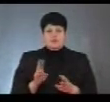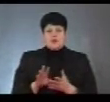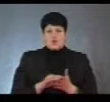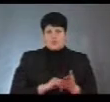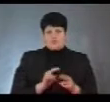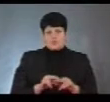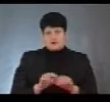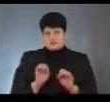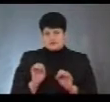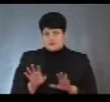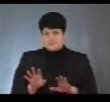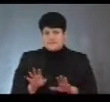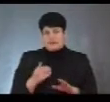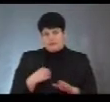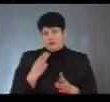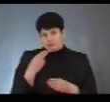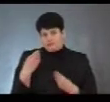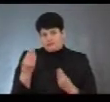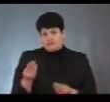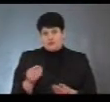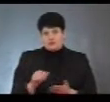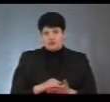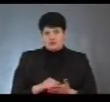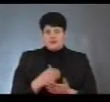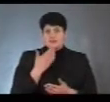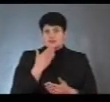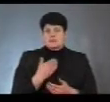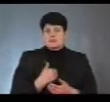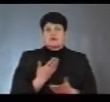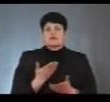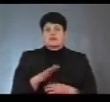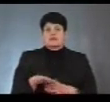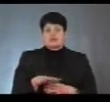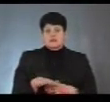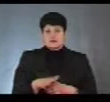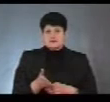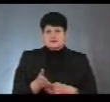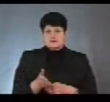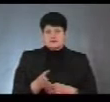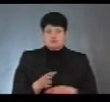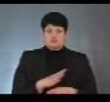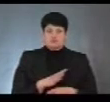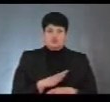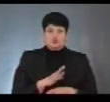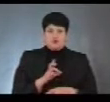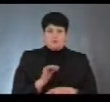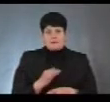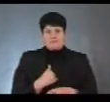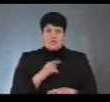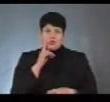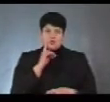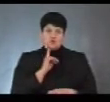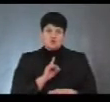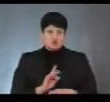паспорту. Я надала ці документи, в мене спитали, на які дільниці мені було зручно